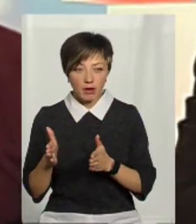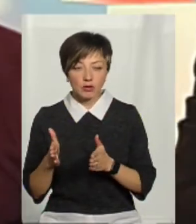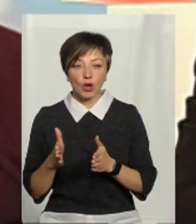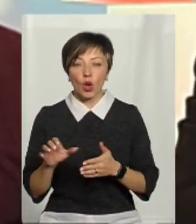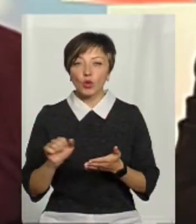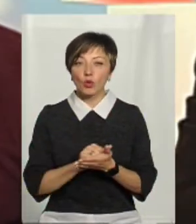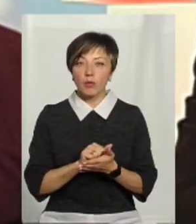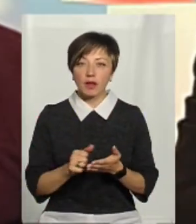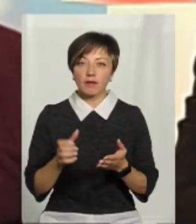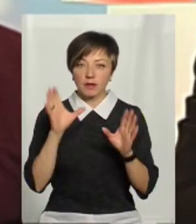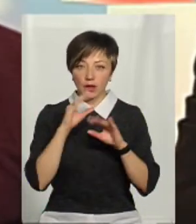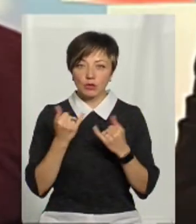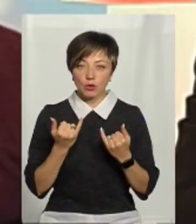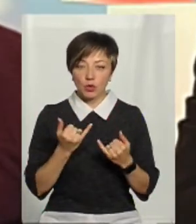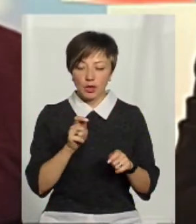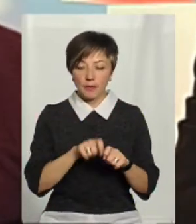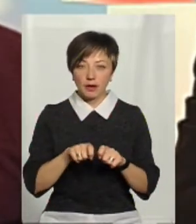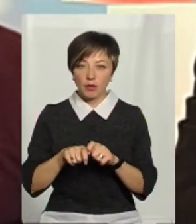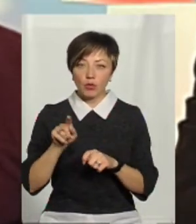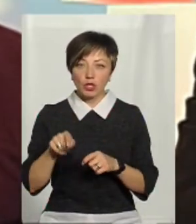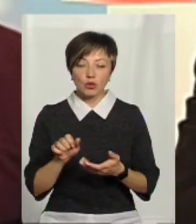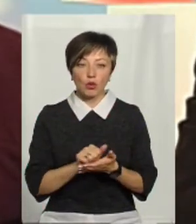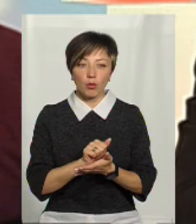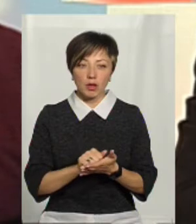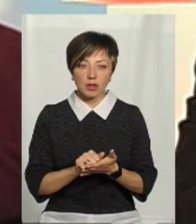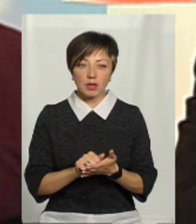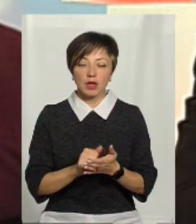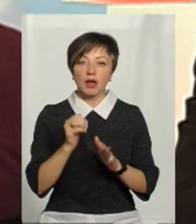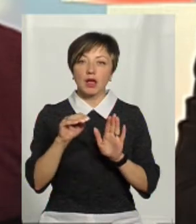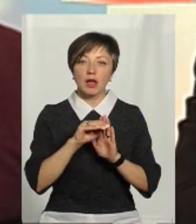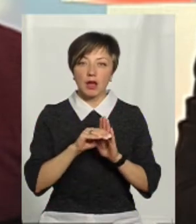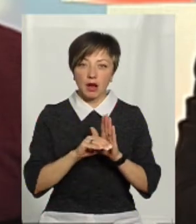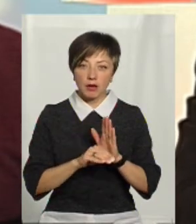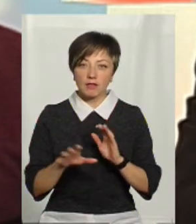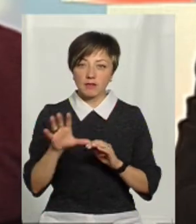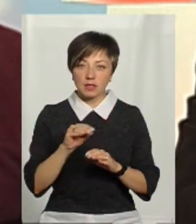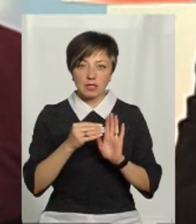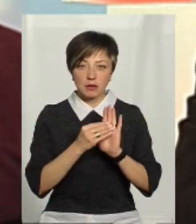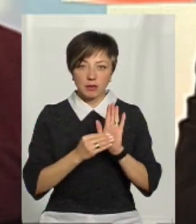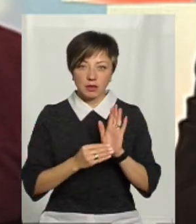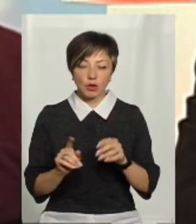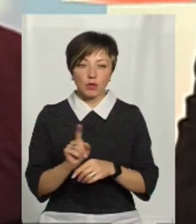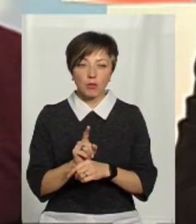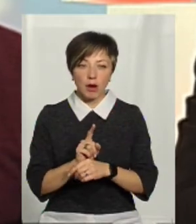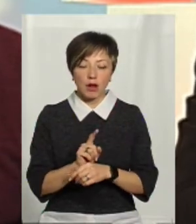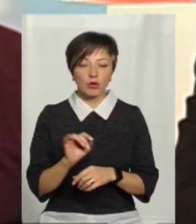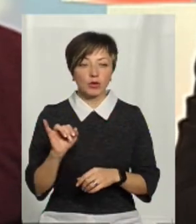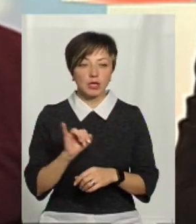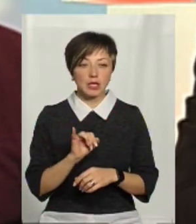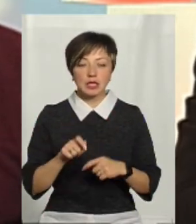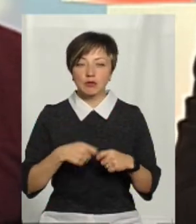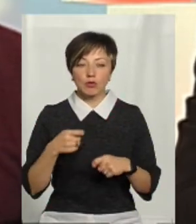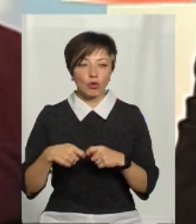Ті документи, які мені вдалося сьогодні подивити, по тих документах, вони і графіки, і все там записано нормально, і